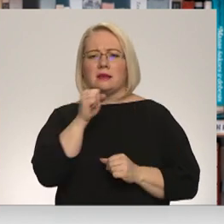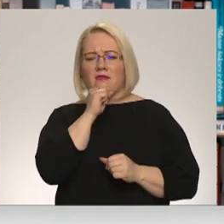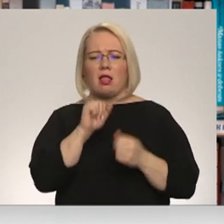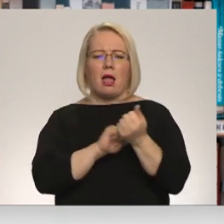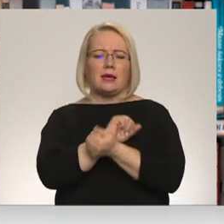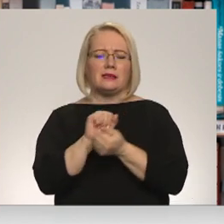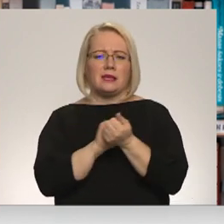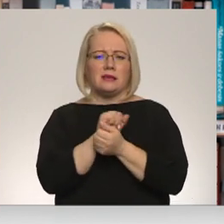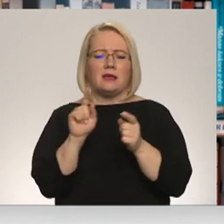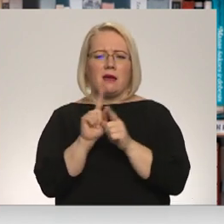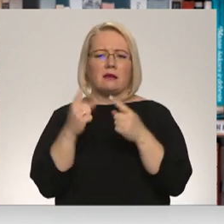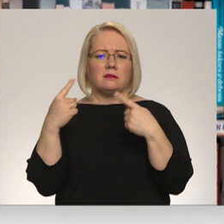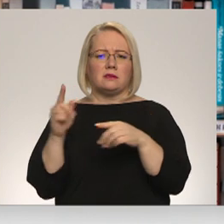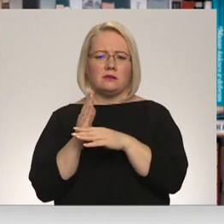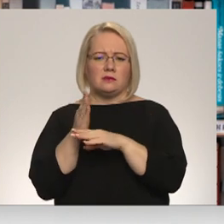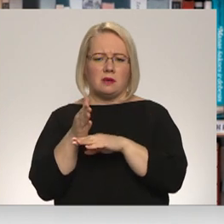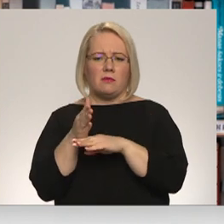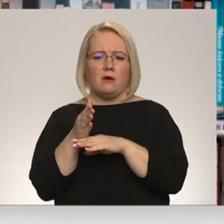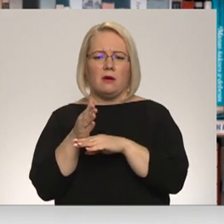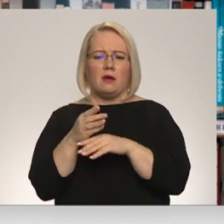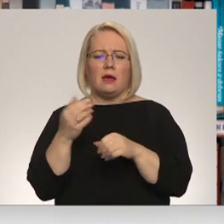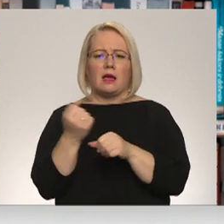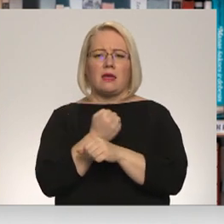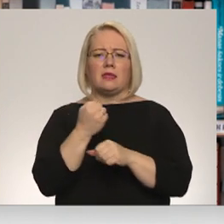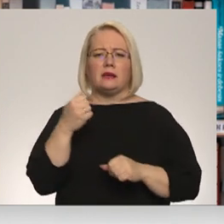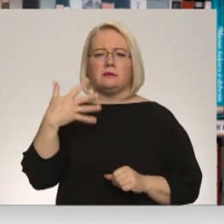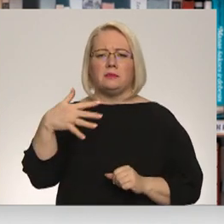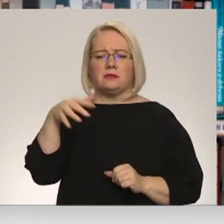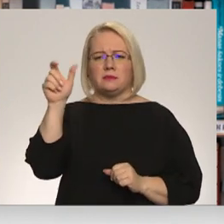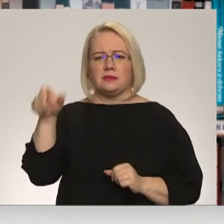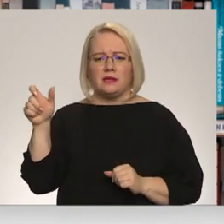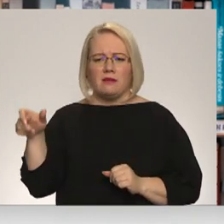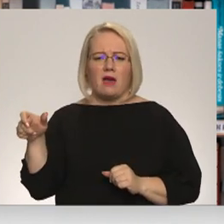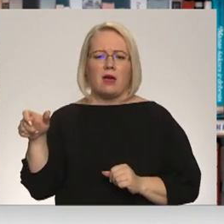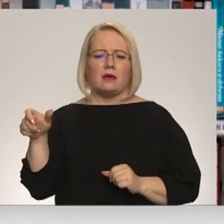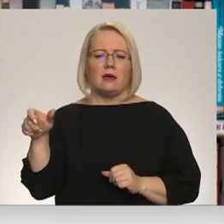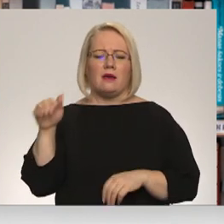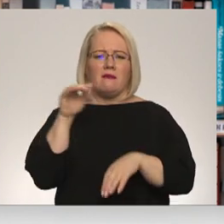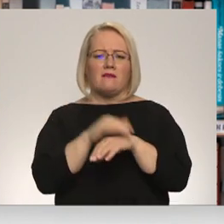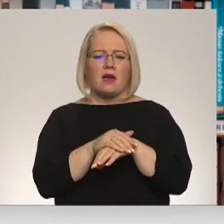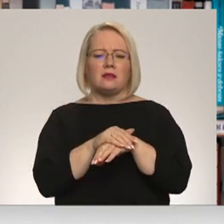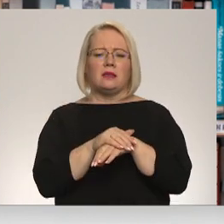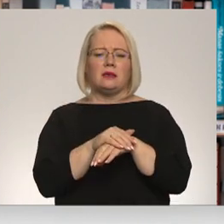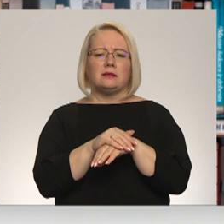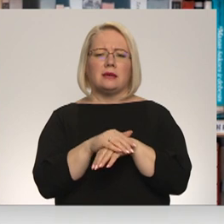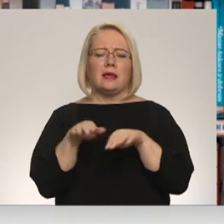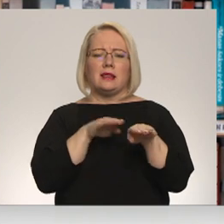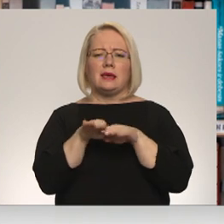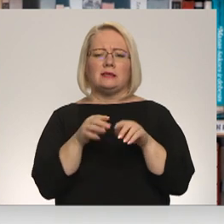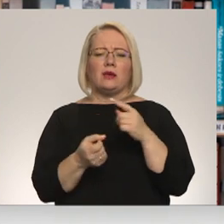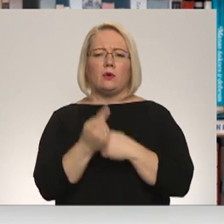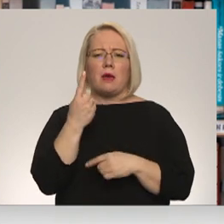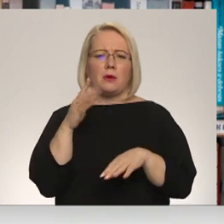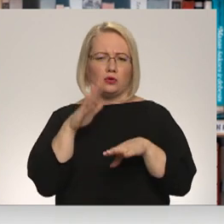iznīcināti gandrīz 50 cilvēki līdzīgu iemeslu dēļ.